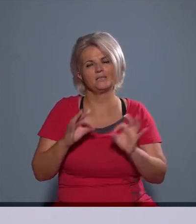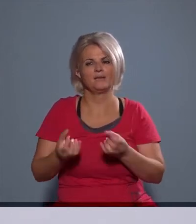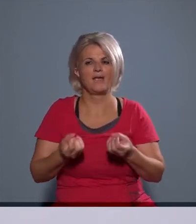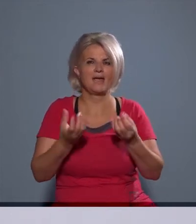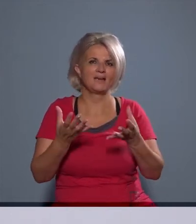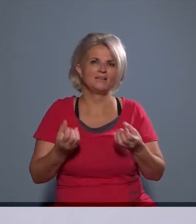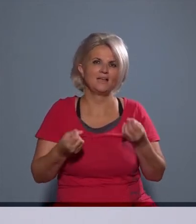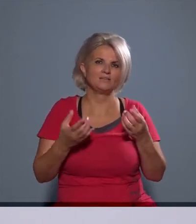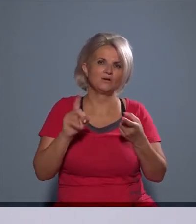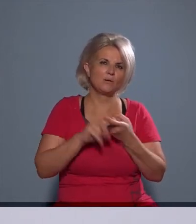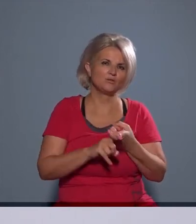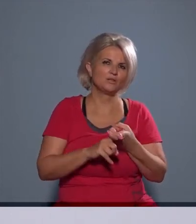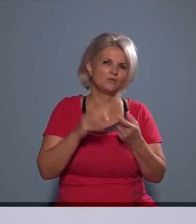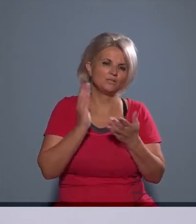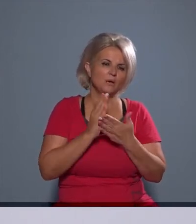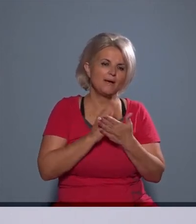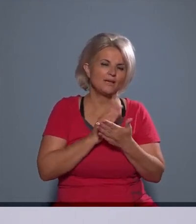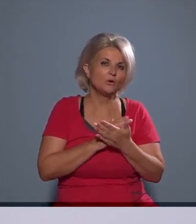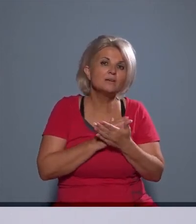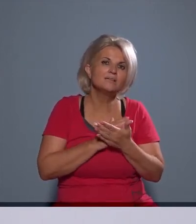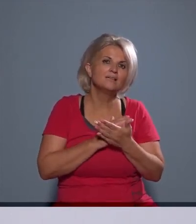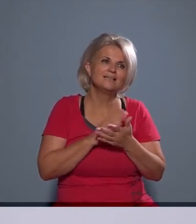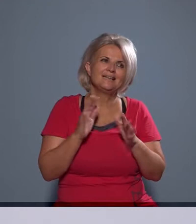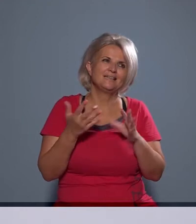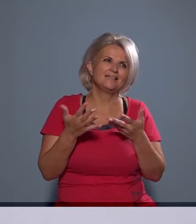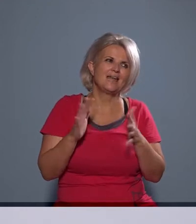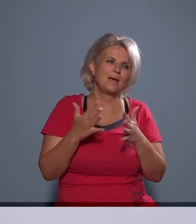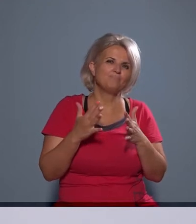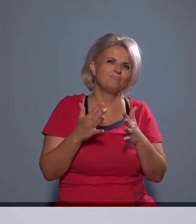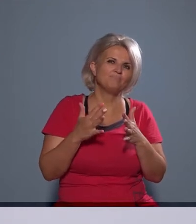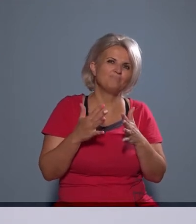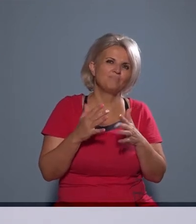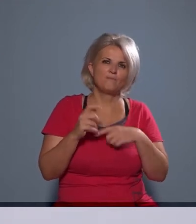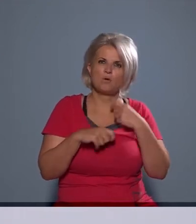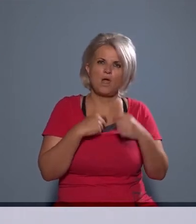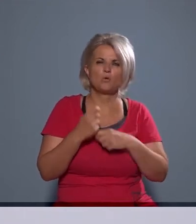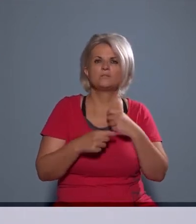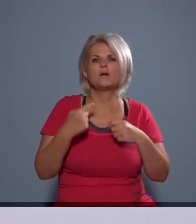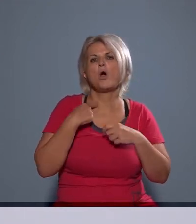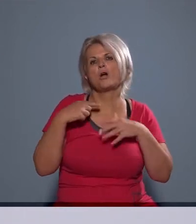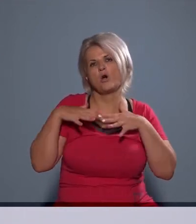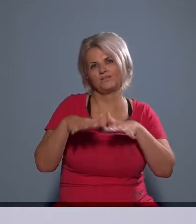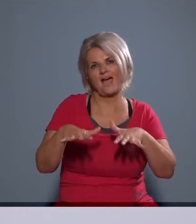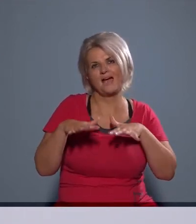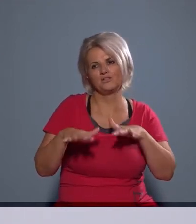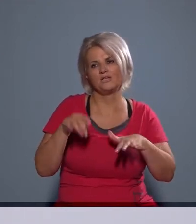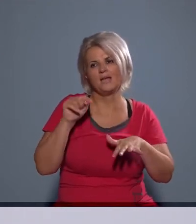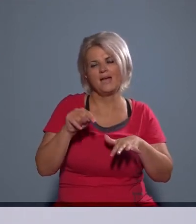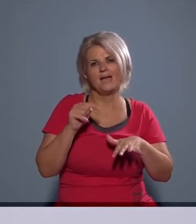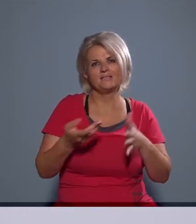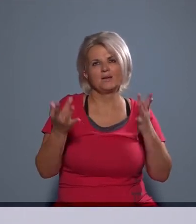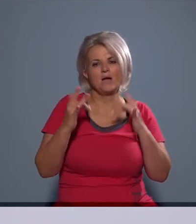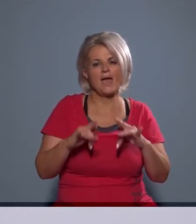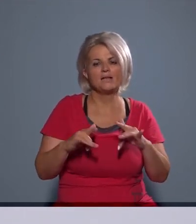rendezvényhelyszínek engedélyezésére vonatkozó szamályok, ezek nem kifejezetten, sőt nem is nagyon foglalkoznak a hanghatásokkal,